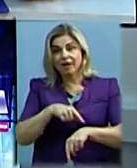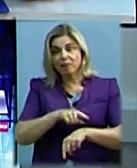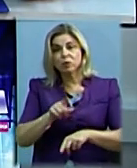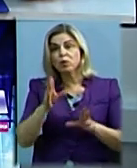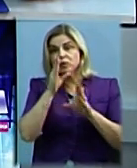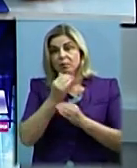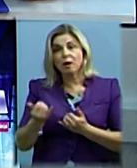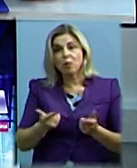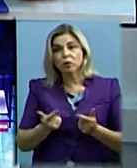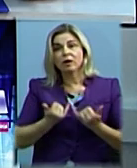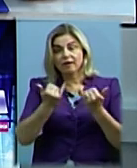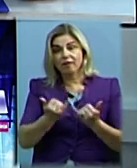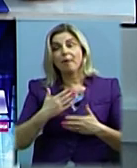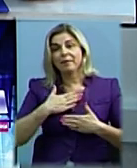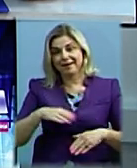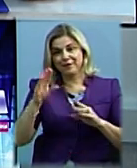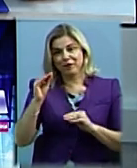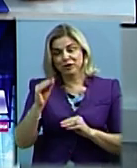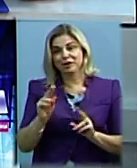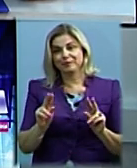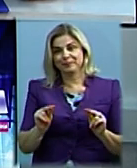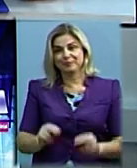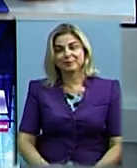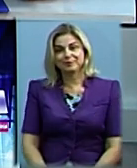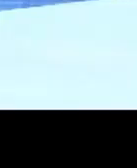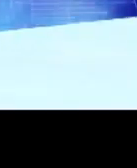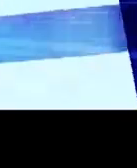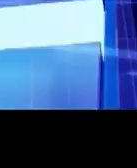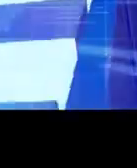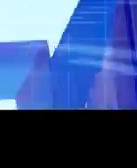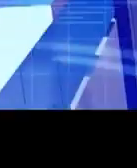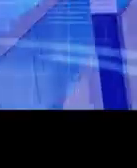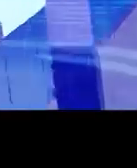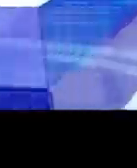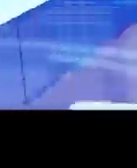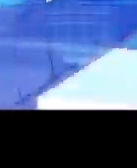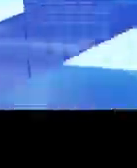підготувати. Для вас гарного вам вечора і нехай щастить! Дякую